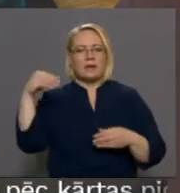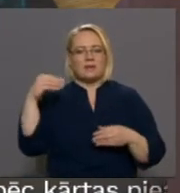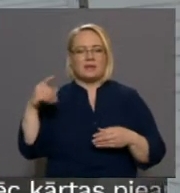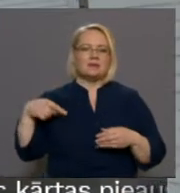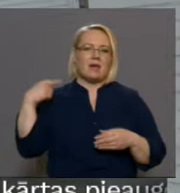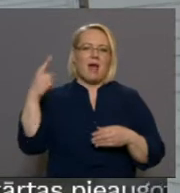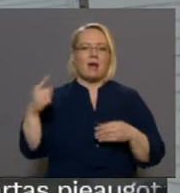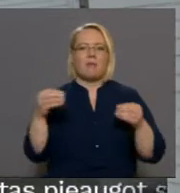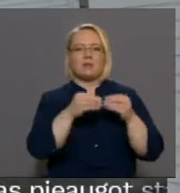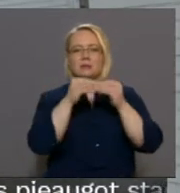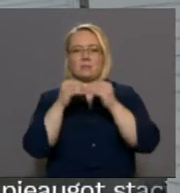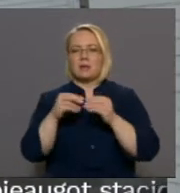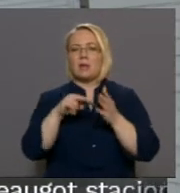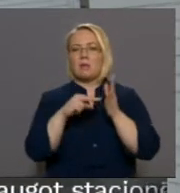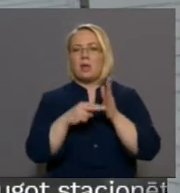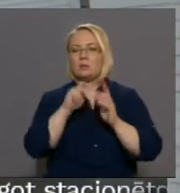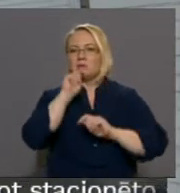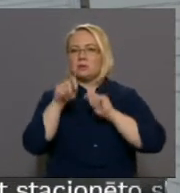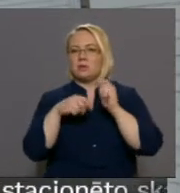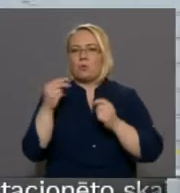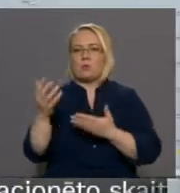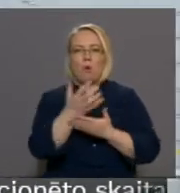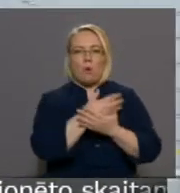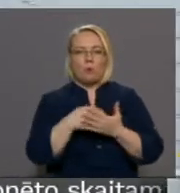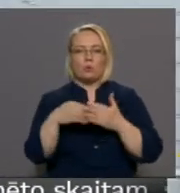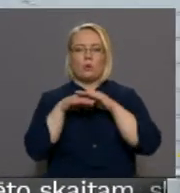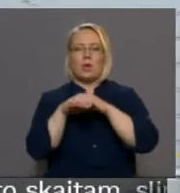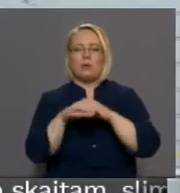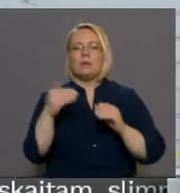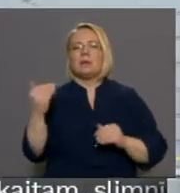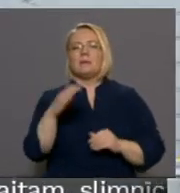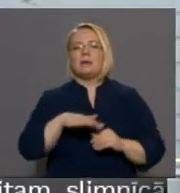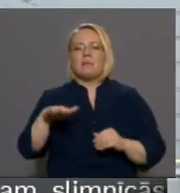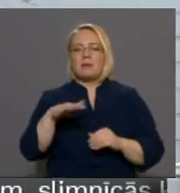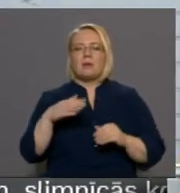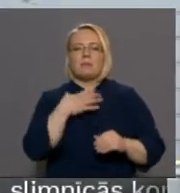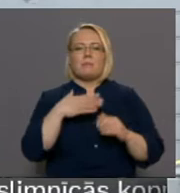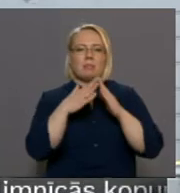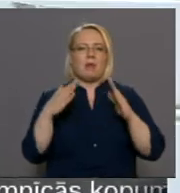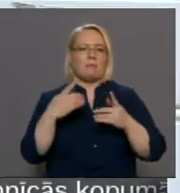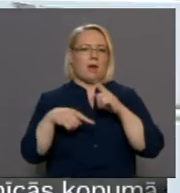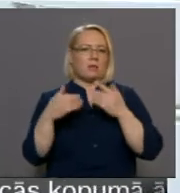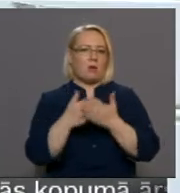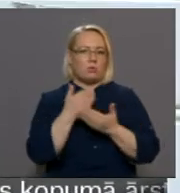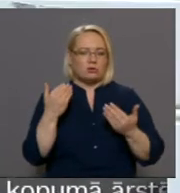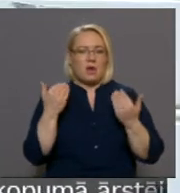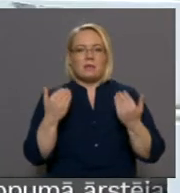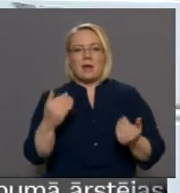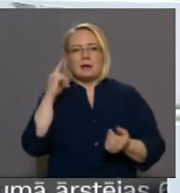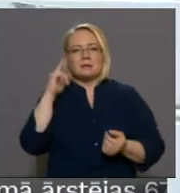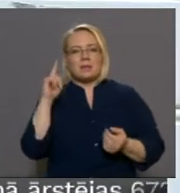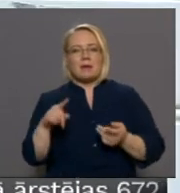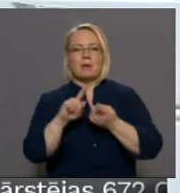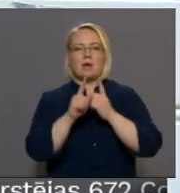desmitgadi. Tajā plānots ziedotos līdzekļus ieguldīt šīm ģimenēm nepieciešamā nama atjaunošanā. Jau tagad zināms, ka būtu